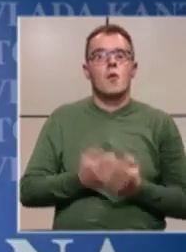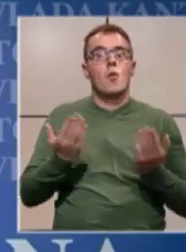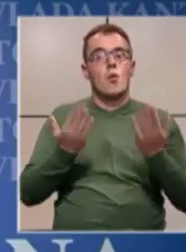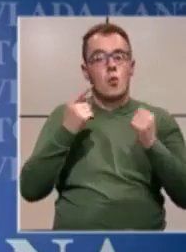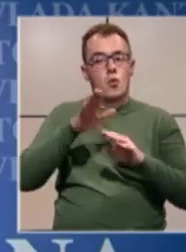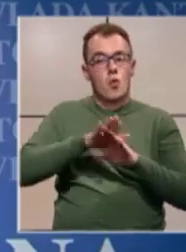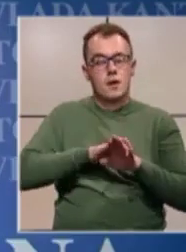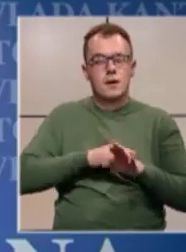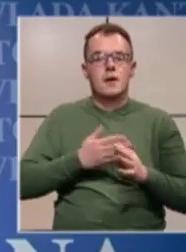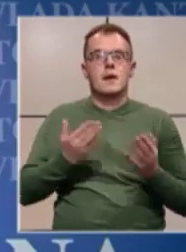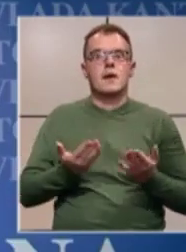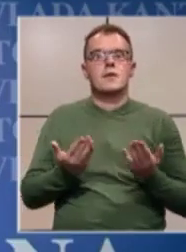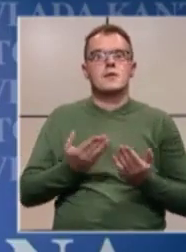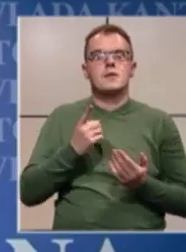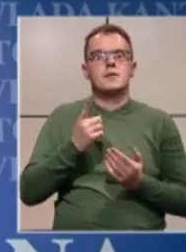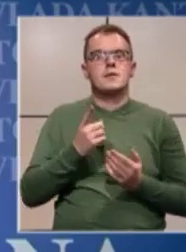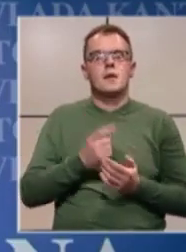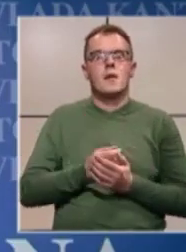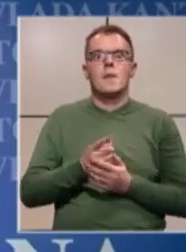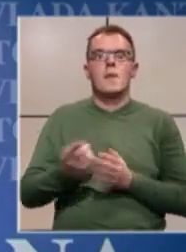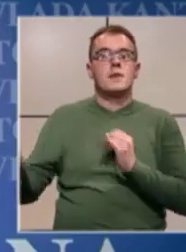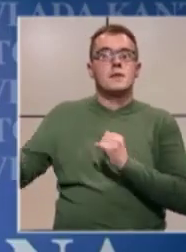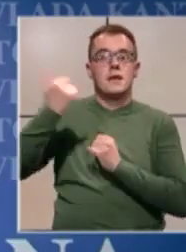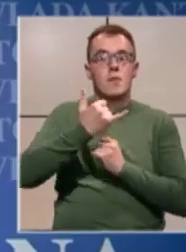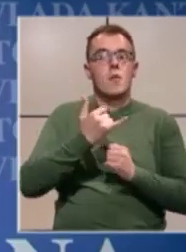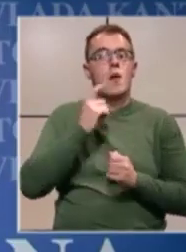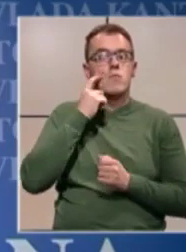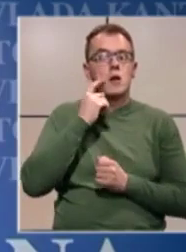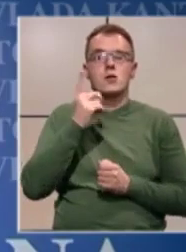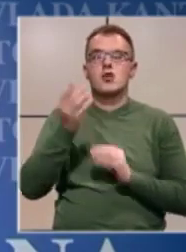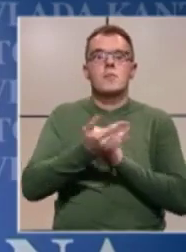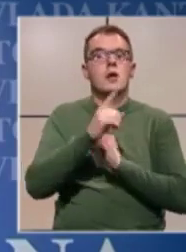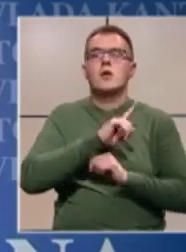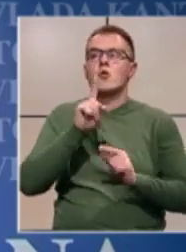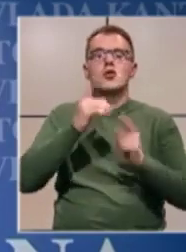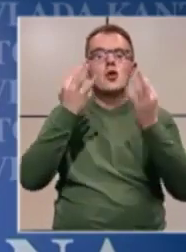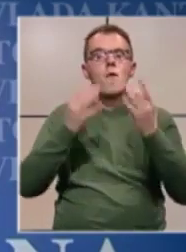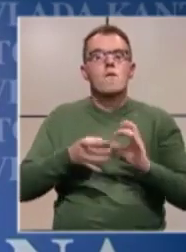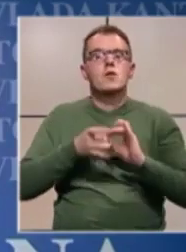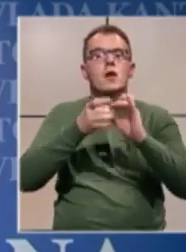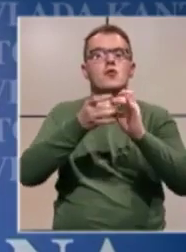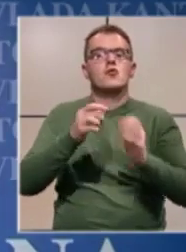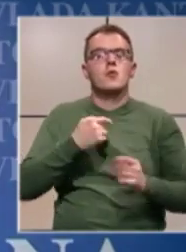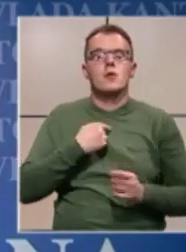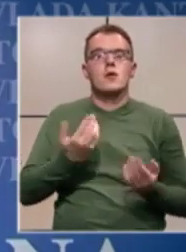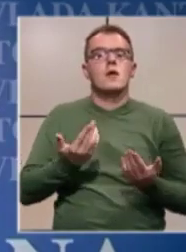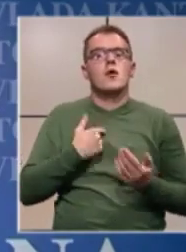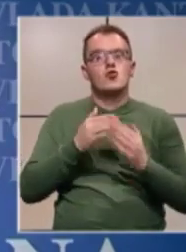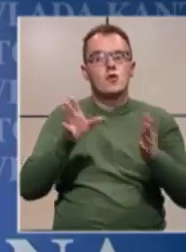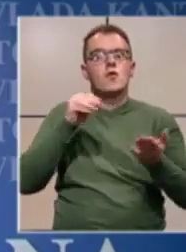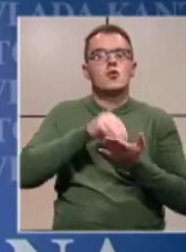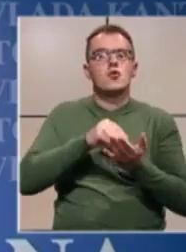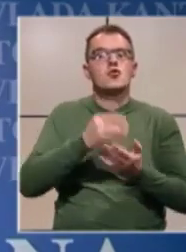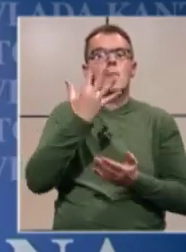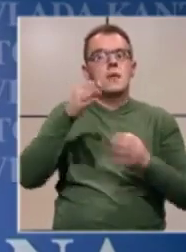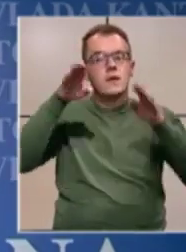Ukoliko krene sa stampedom na Bihać migranata kojima niko neće voditi računa, ja ne da ću otvoriti još jedan učijak. Ja ću otvoriti još